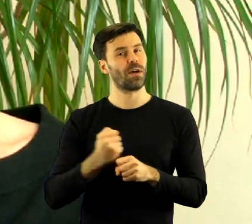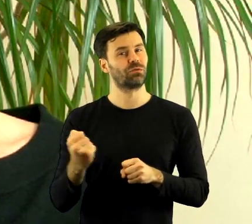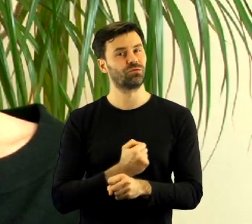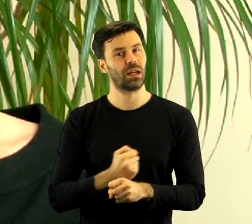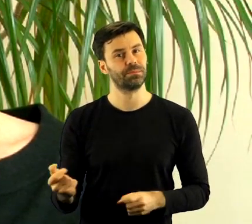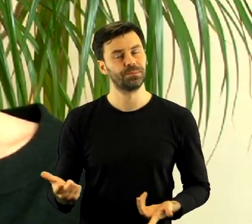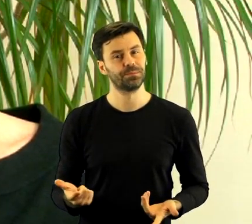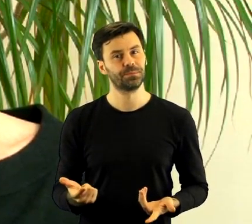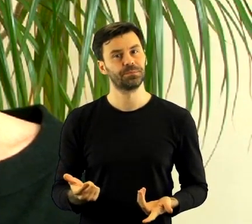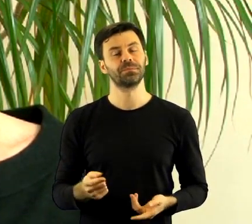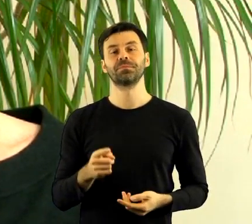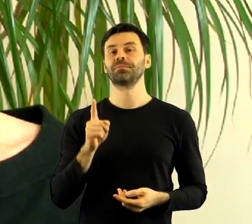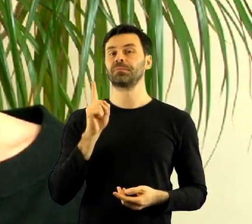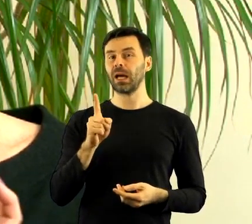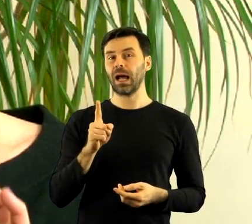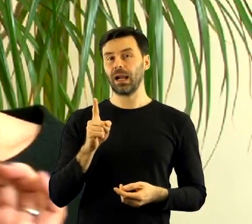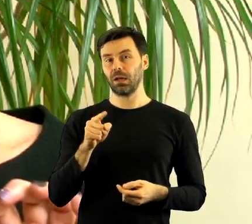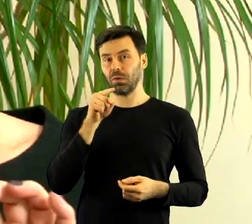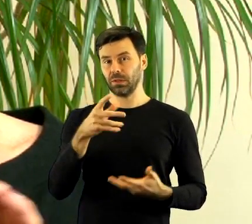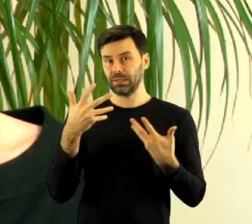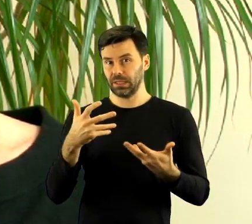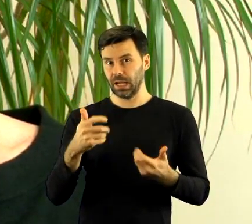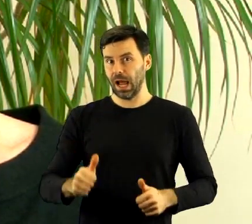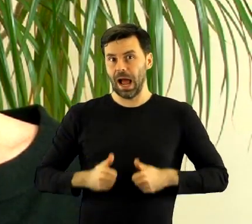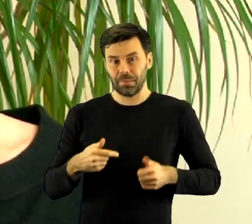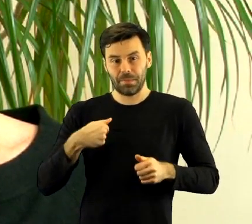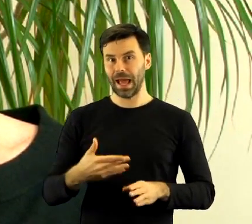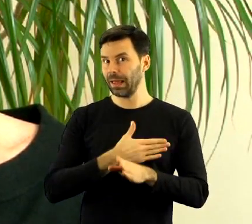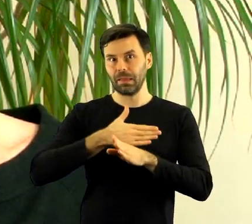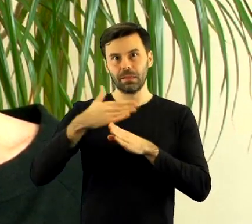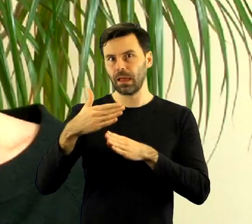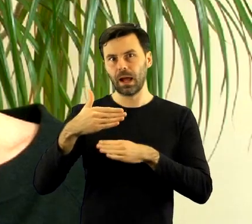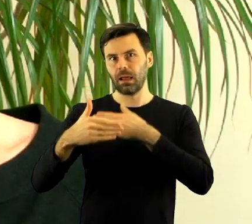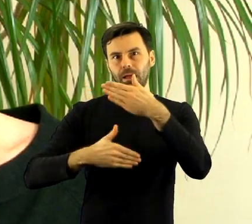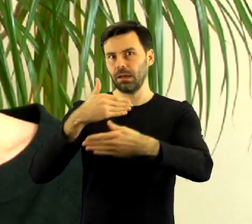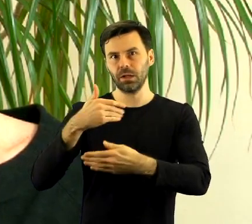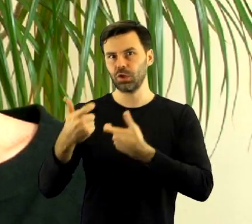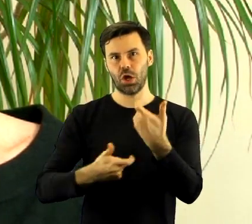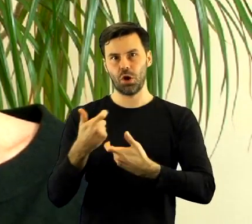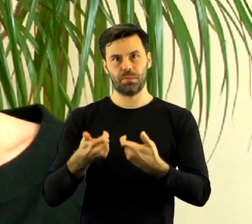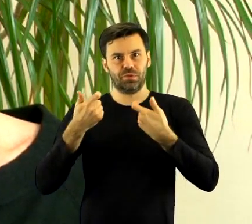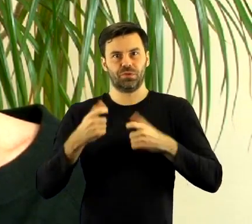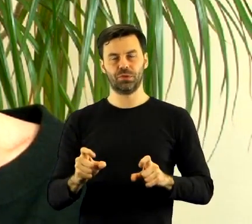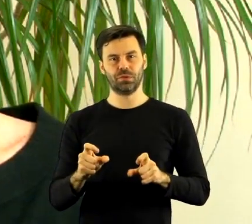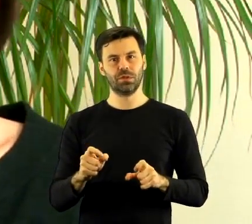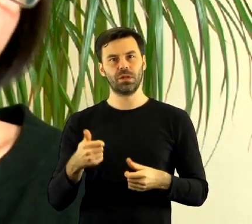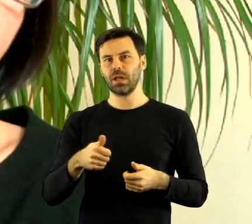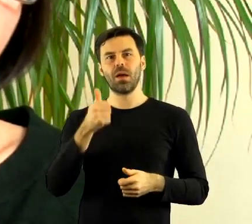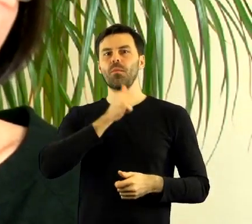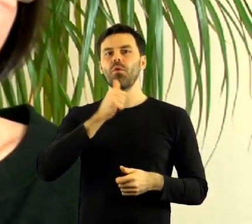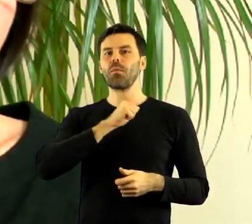Po prostu, żeby, a da nam nauczkę, żebyśmy więcej po prostu nie ponawiały takich prób